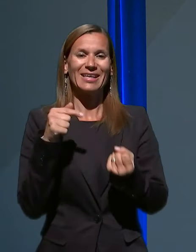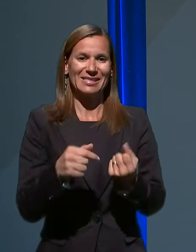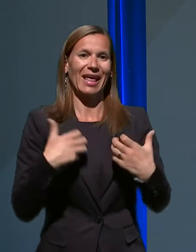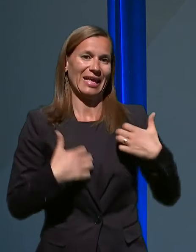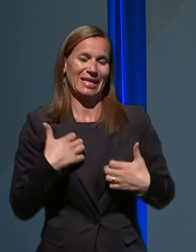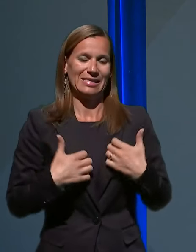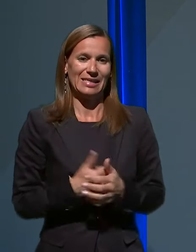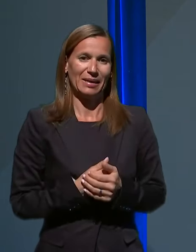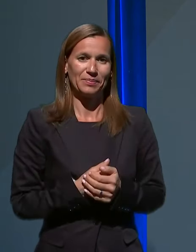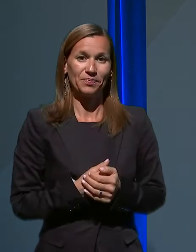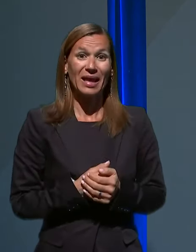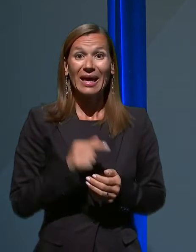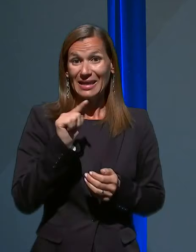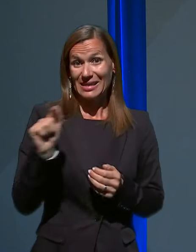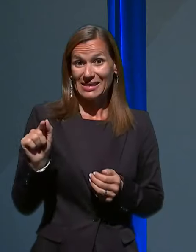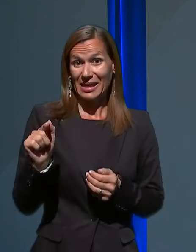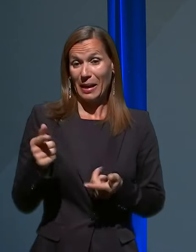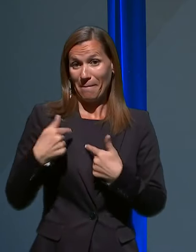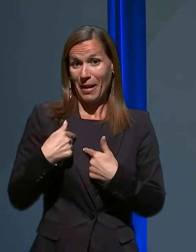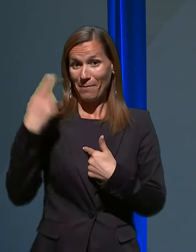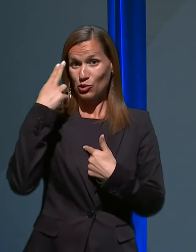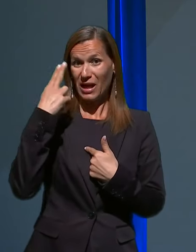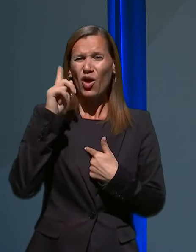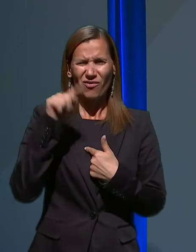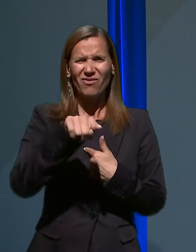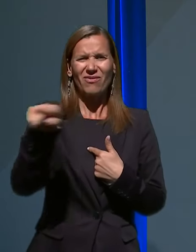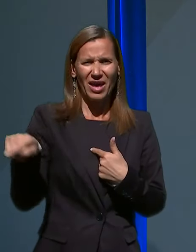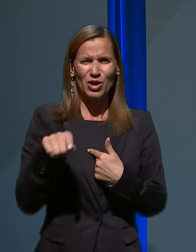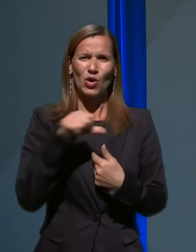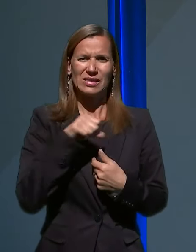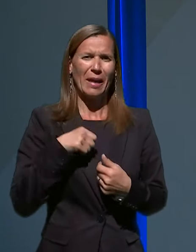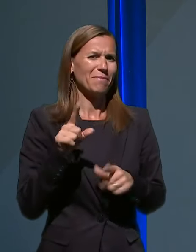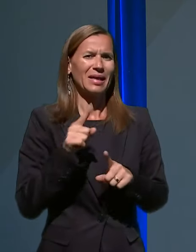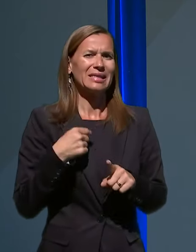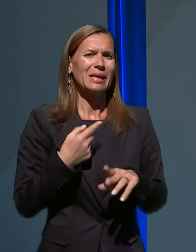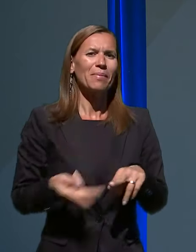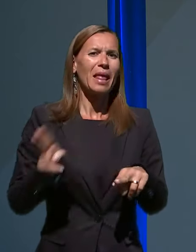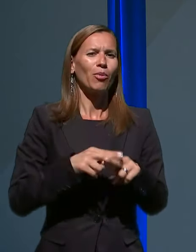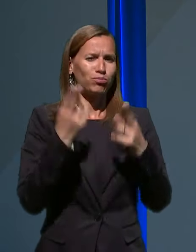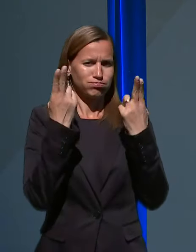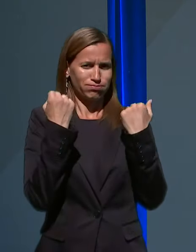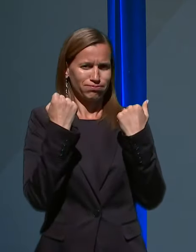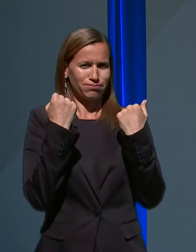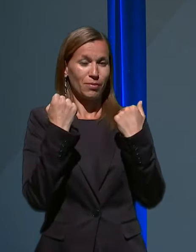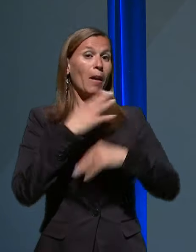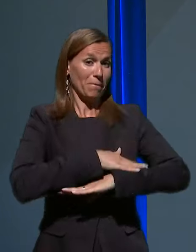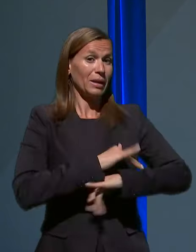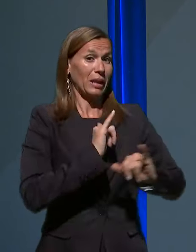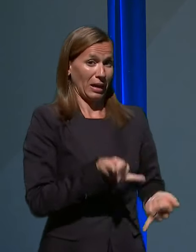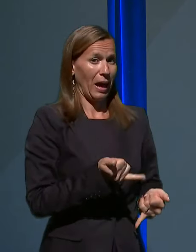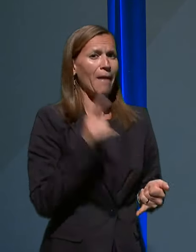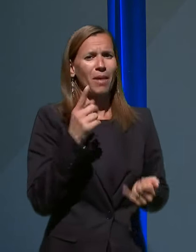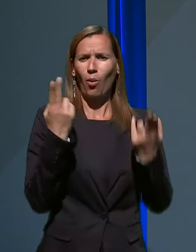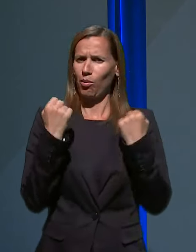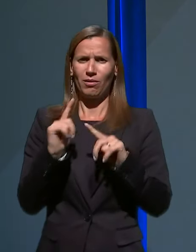Tisti, ki me poznajo, vejo, da sama nisem najbolj obogljiva, pridna sem, obogljiva pa